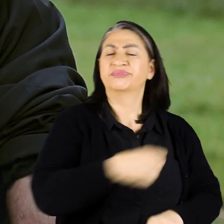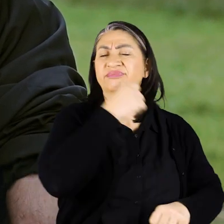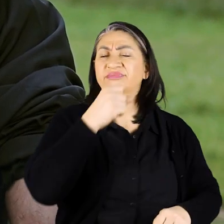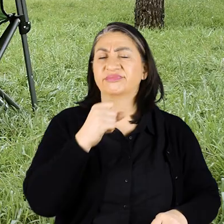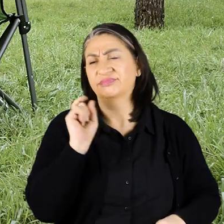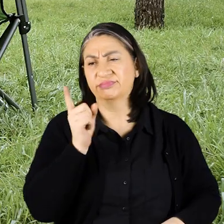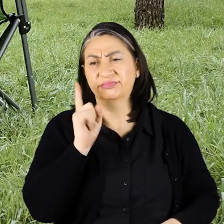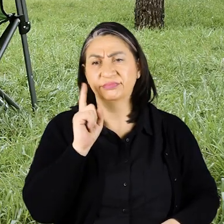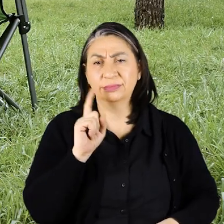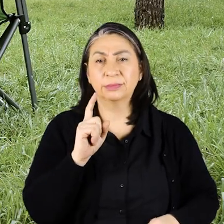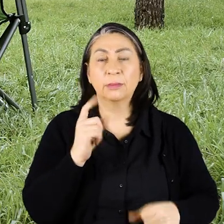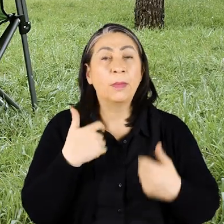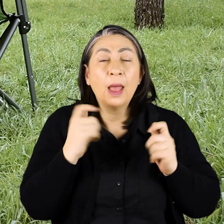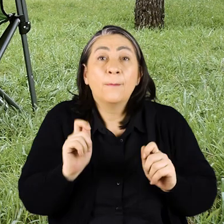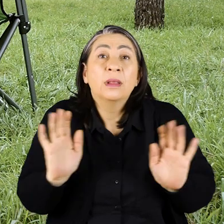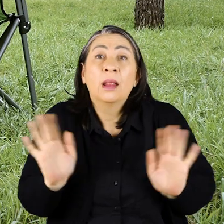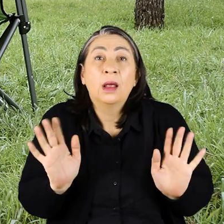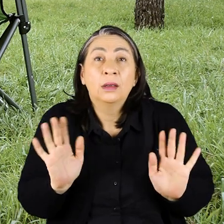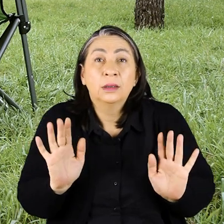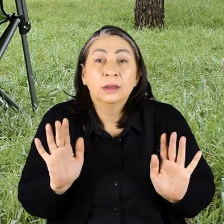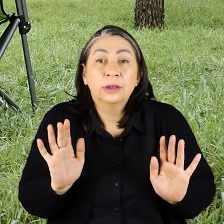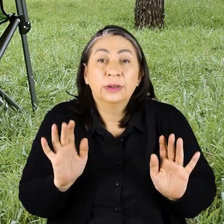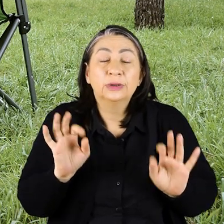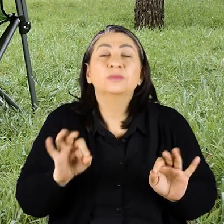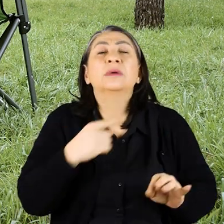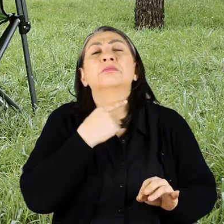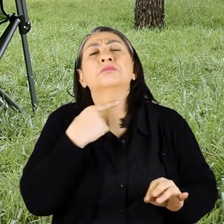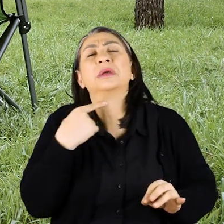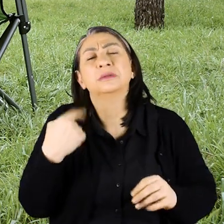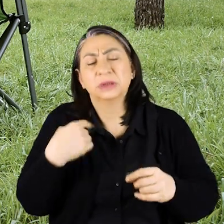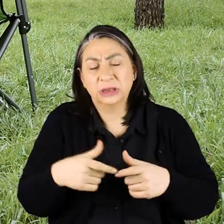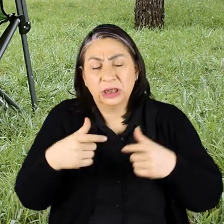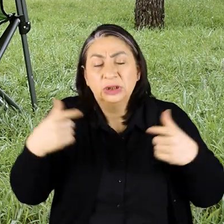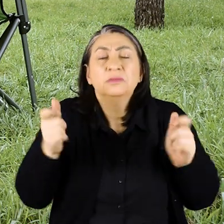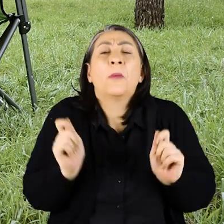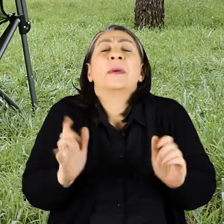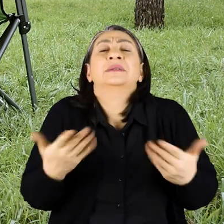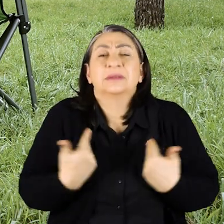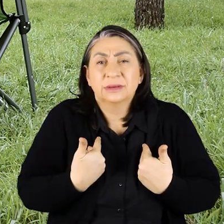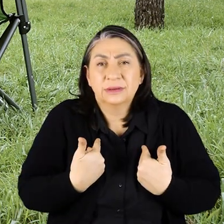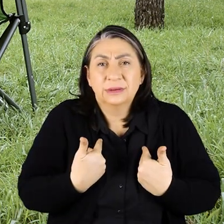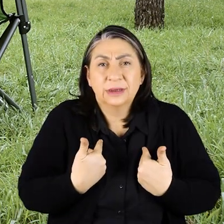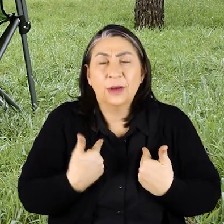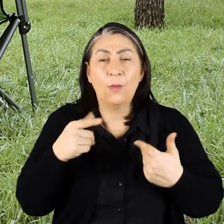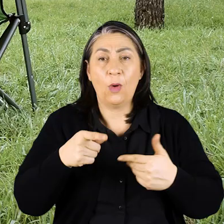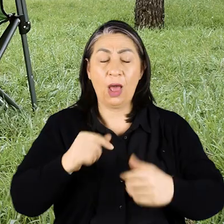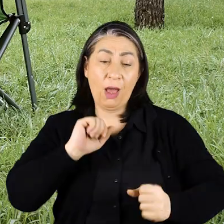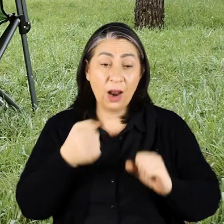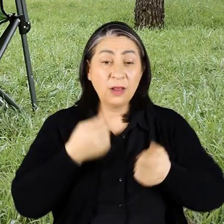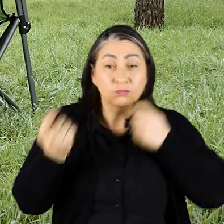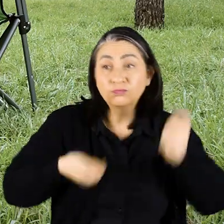alıyorlar Yani şimdi bana böyle şeyler yapsalardı Şimdiye imkanı yok böyle biz gelişimizi zaten sağlayamazdık Ve böyle hareket